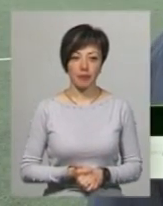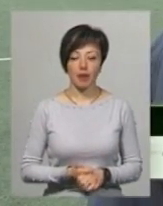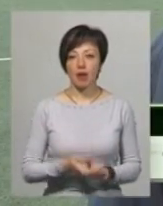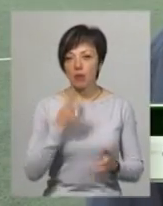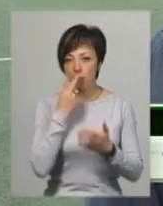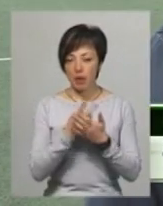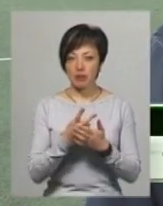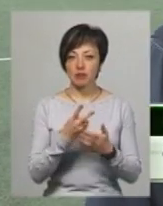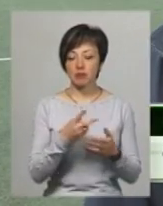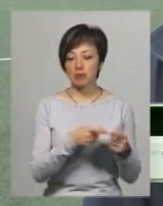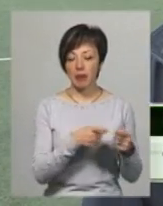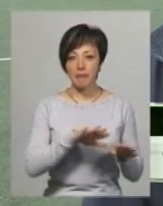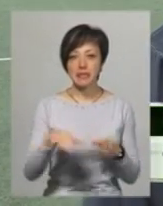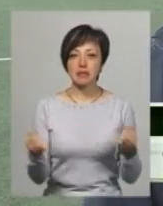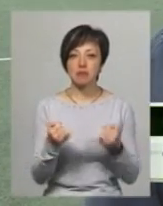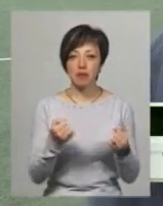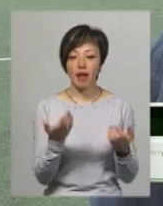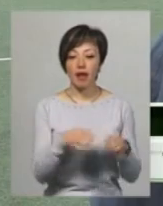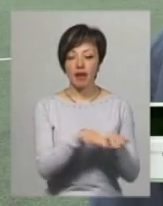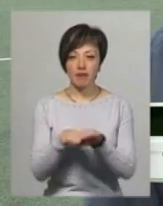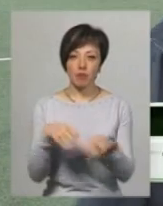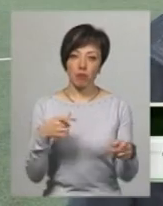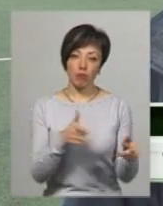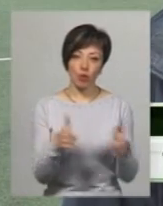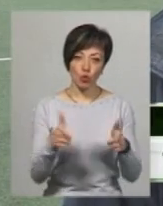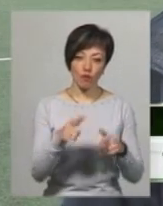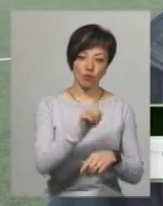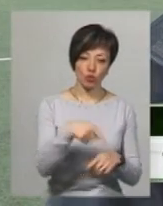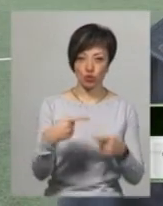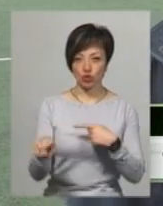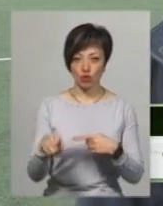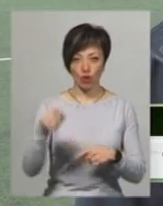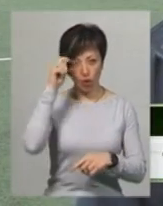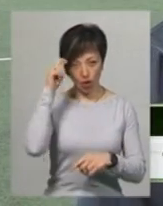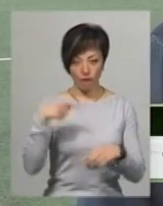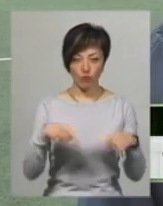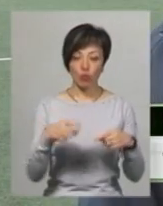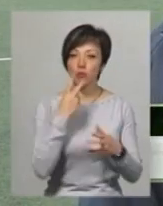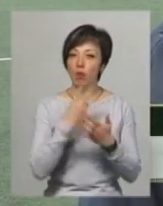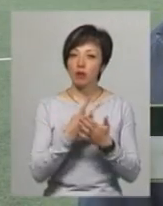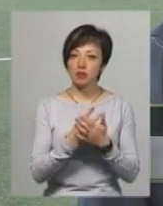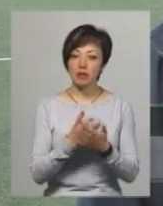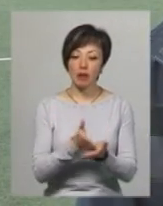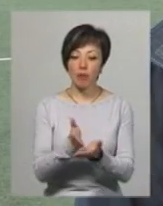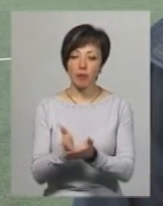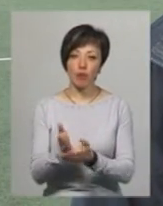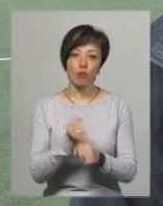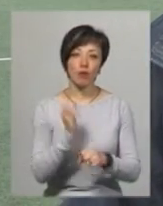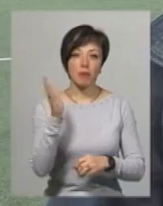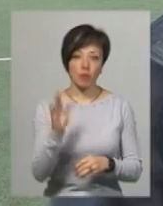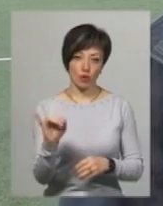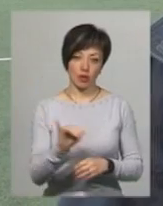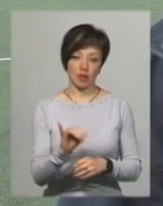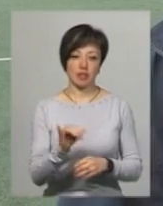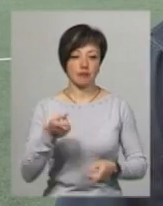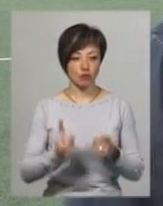зимового періоду, який рівень підготовки того чи іншого футболіста. Поділися з напрямками роботи на майбутнє. Ну